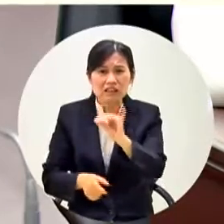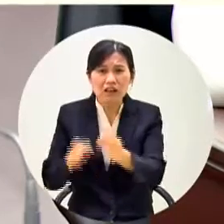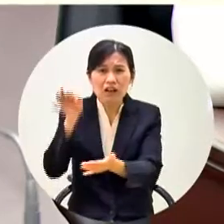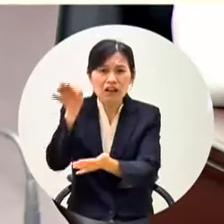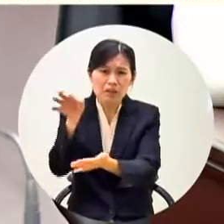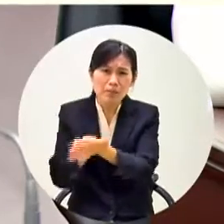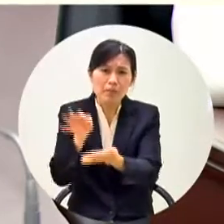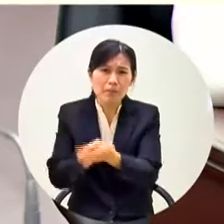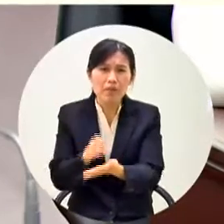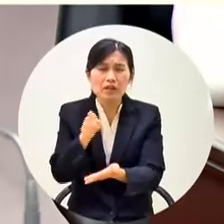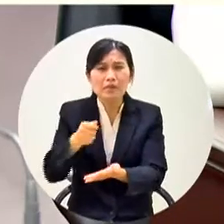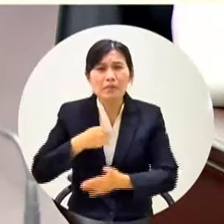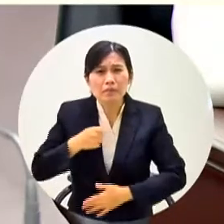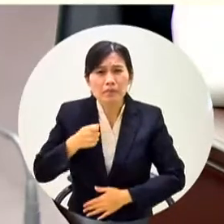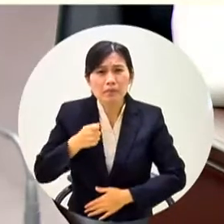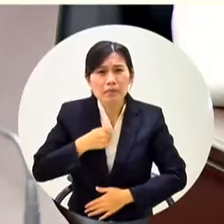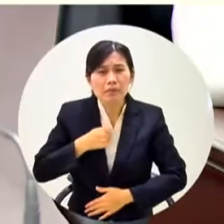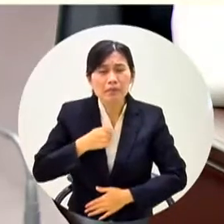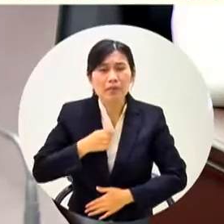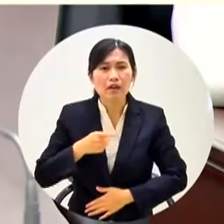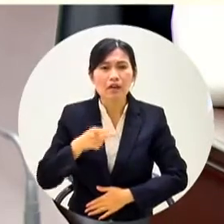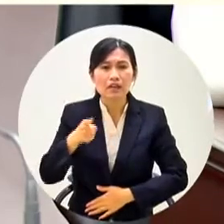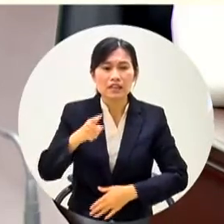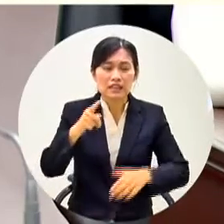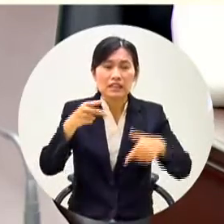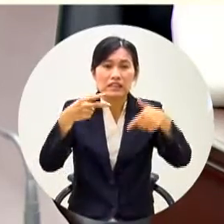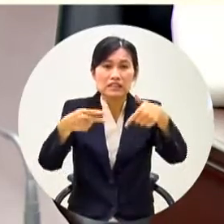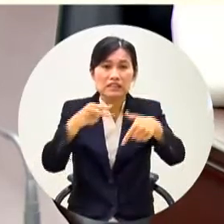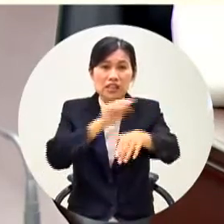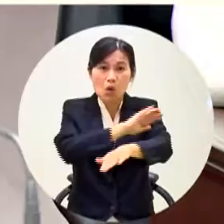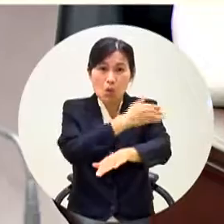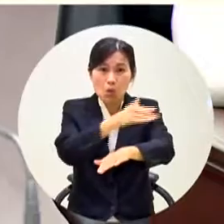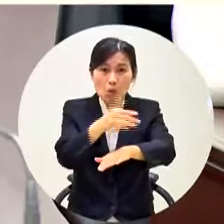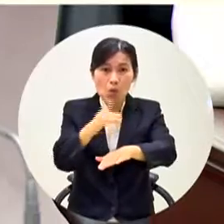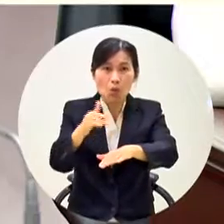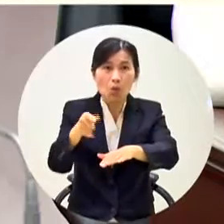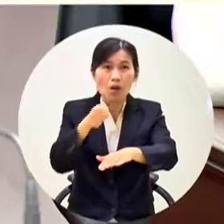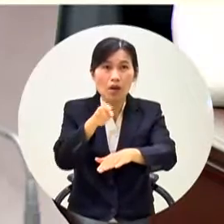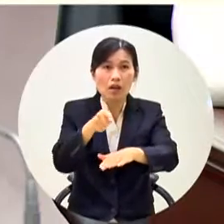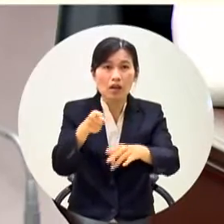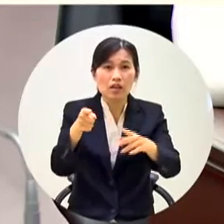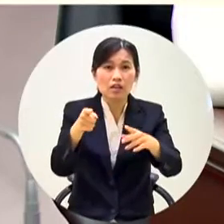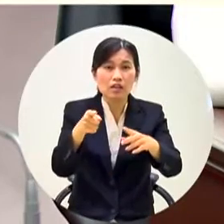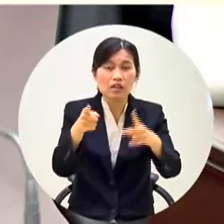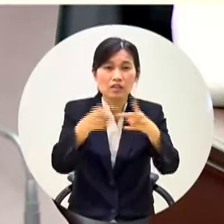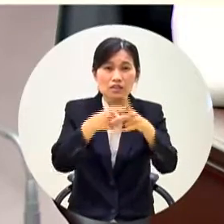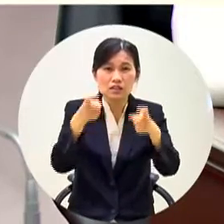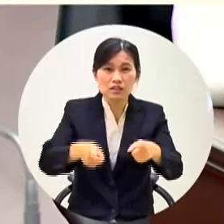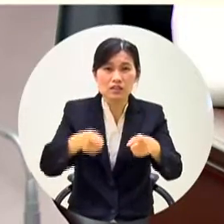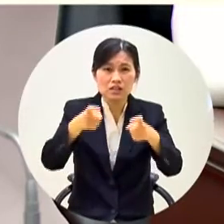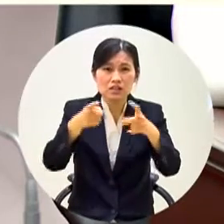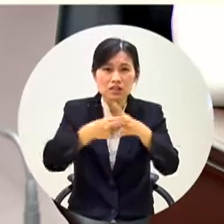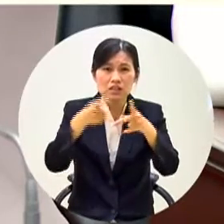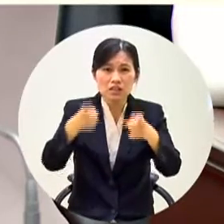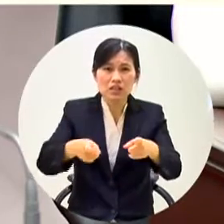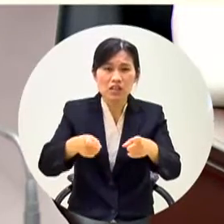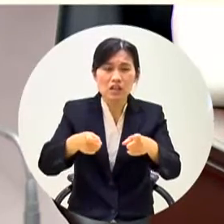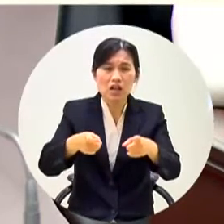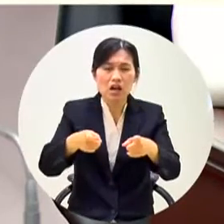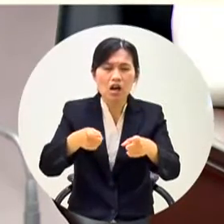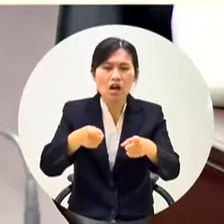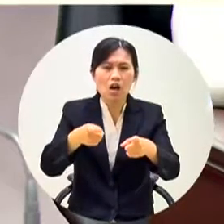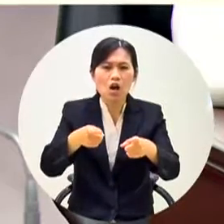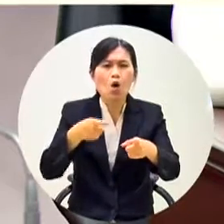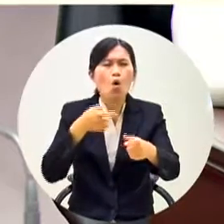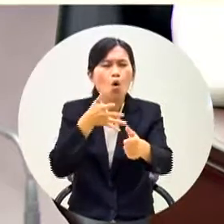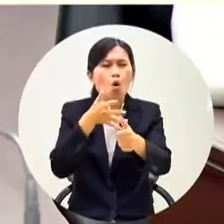像人無他人無他們這個小港吧剛剛我問小港吧剛剛我請